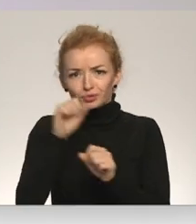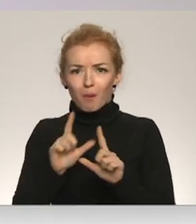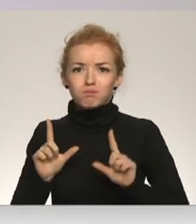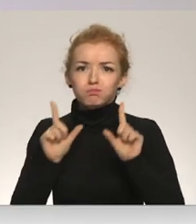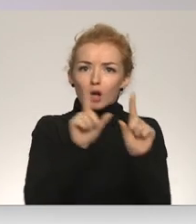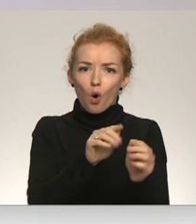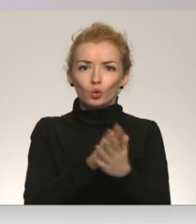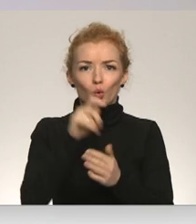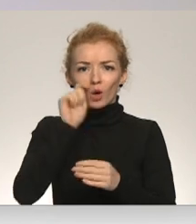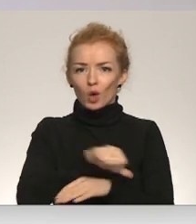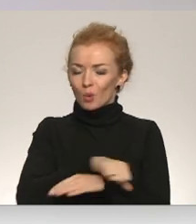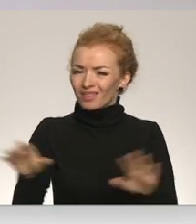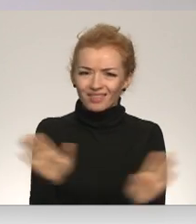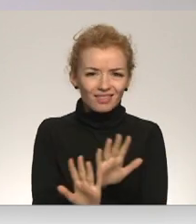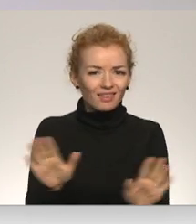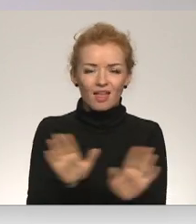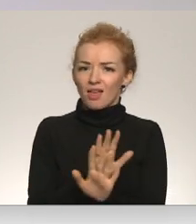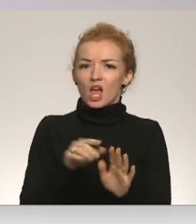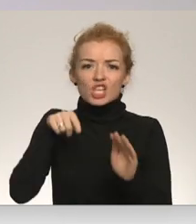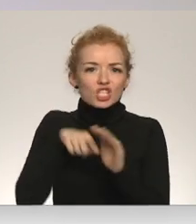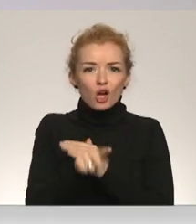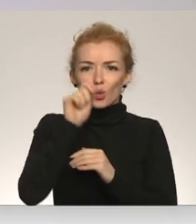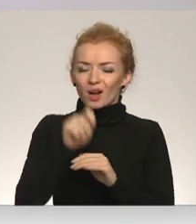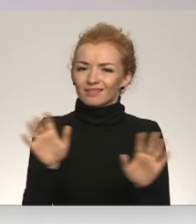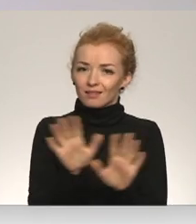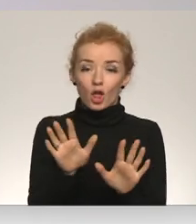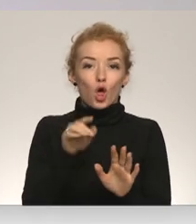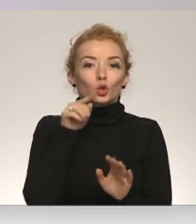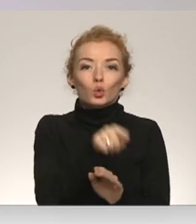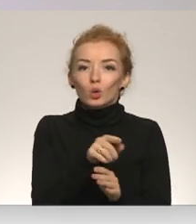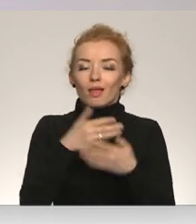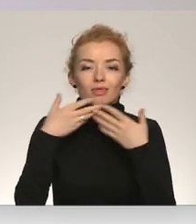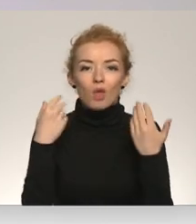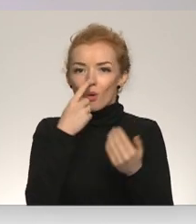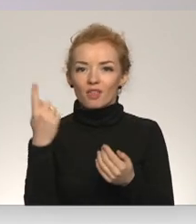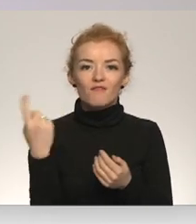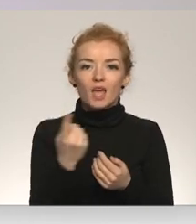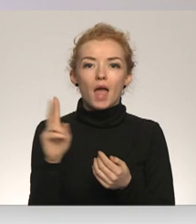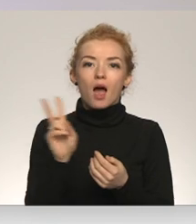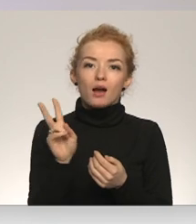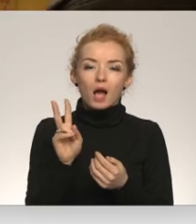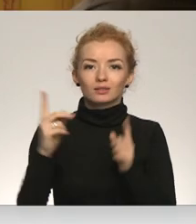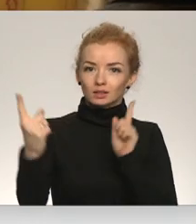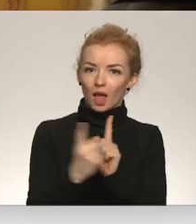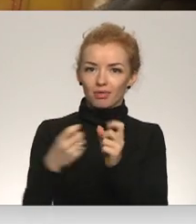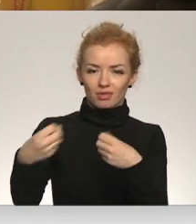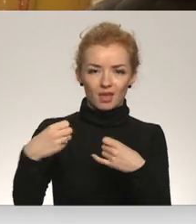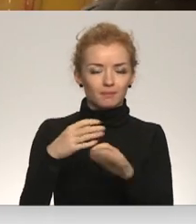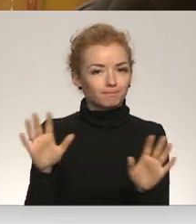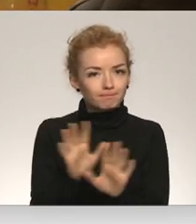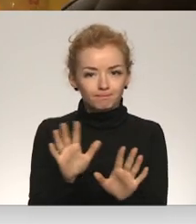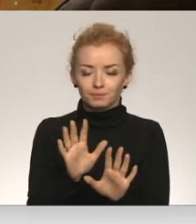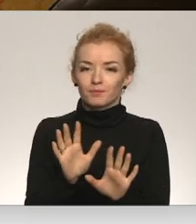Ukrainas robežām vai pat iekšā Ukrainā, jo tur nebūs ne viena, kas konkrētis sagaida savāktot